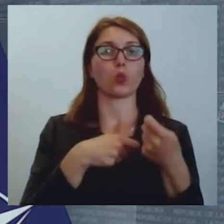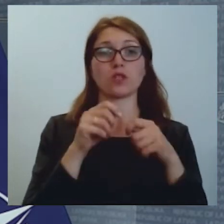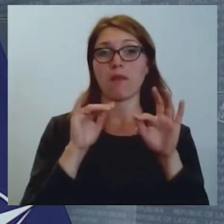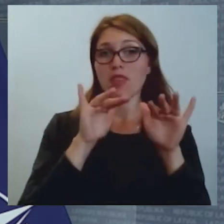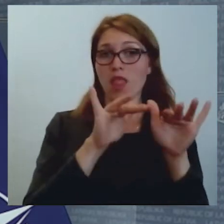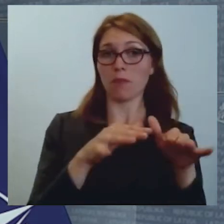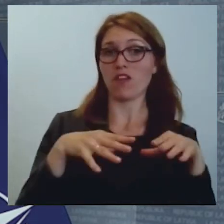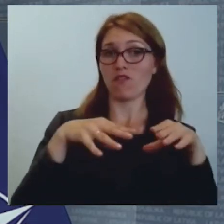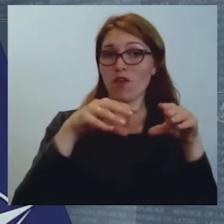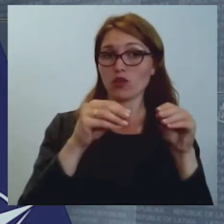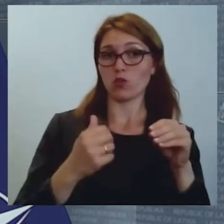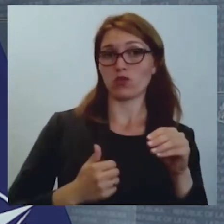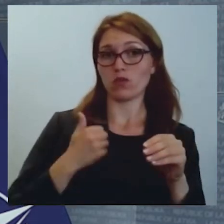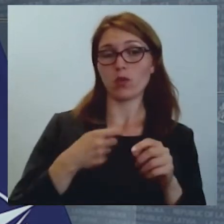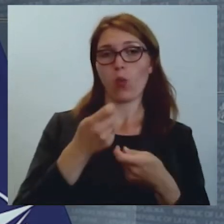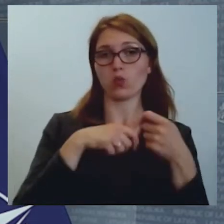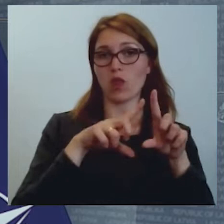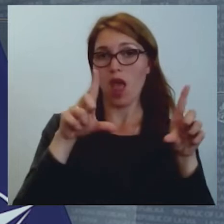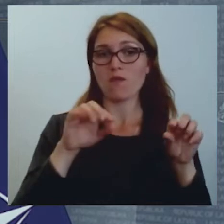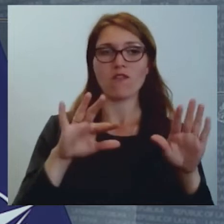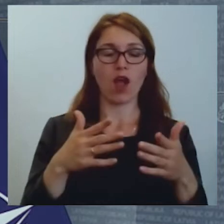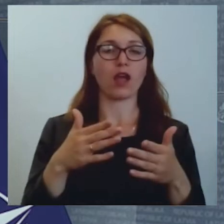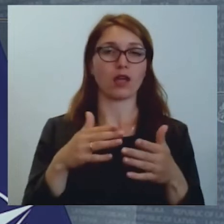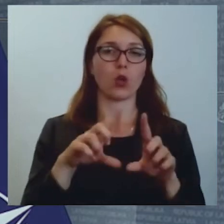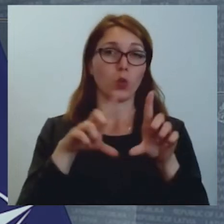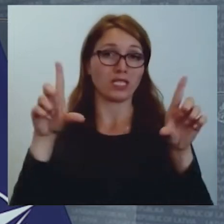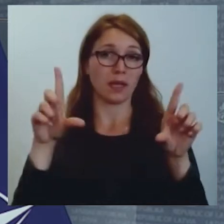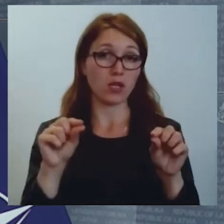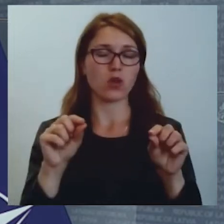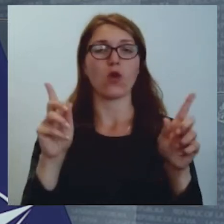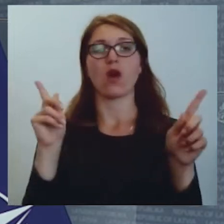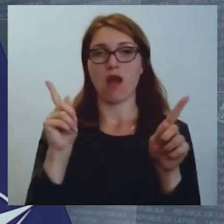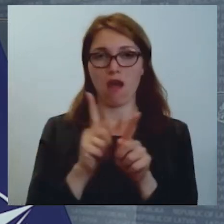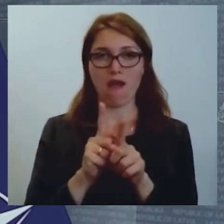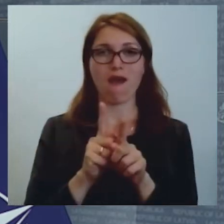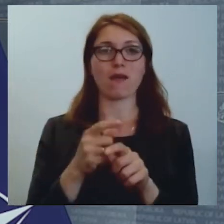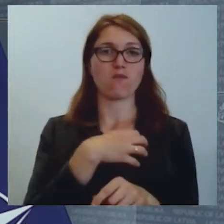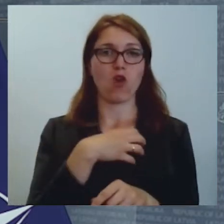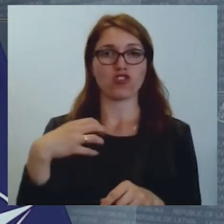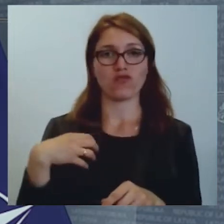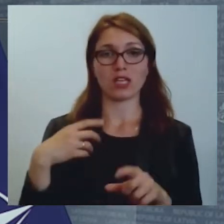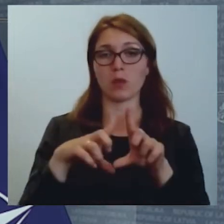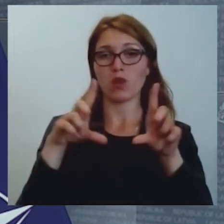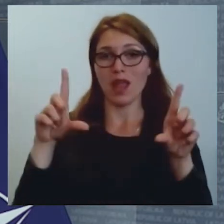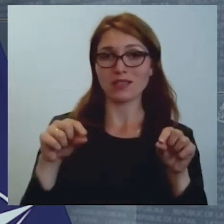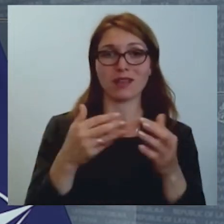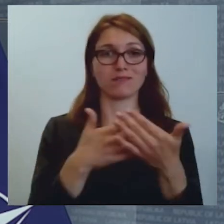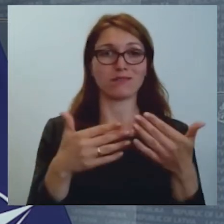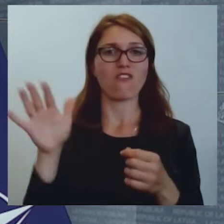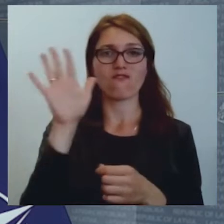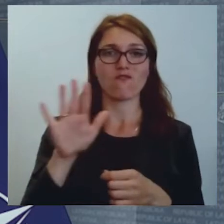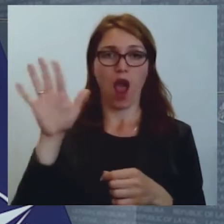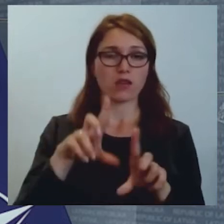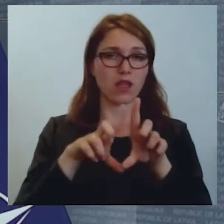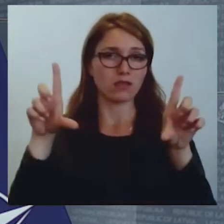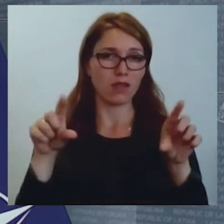veicošie uzņēmumu vai juridiskās personas, bet arī pašvaldība iestādes institūcijas, valsts iestādes